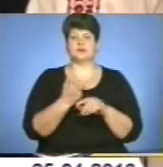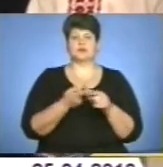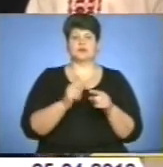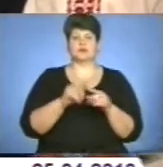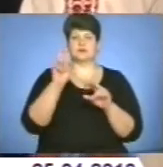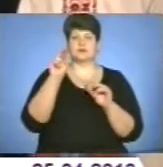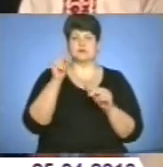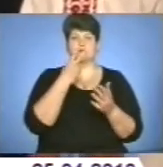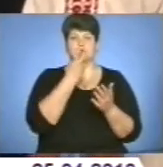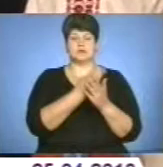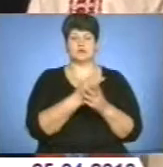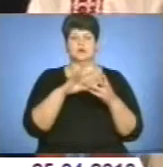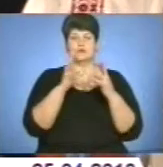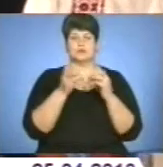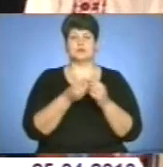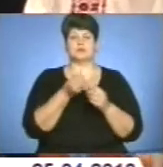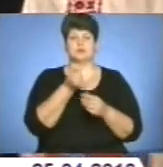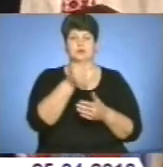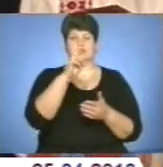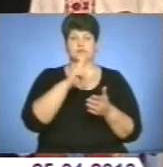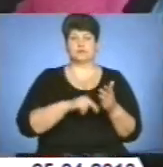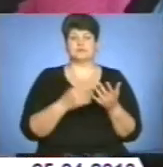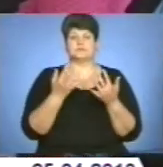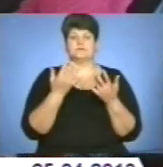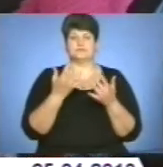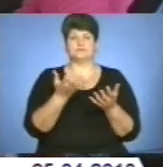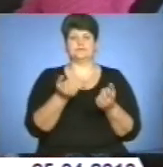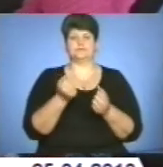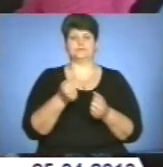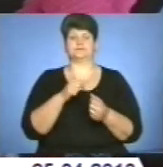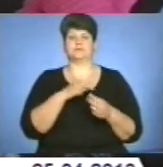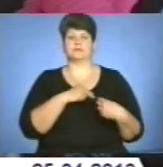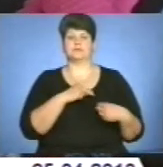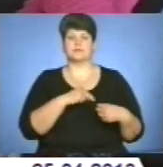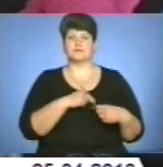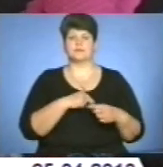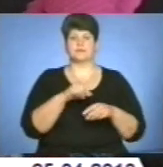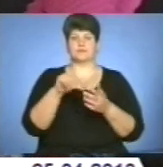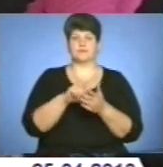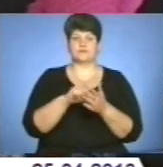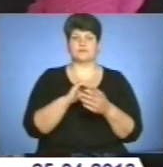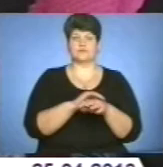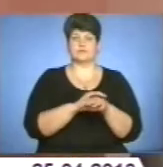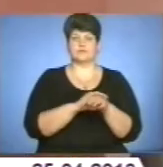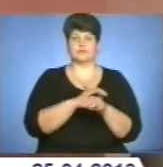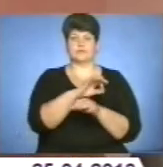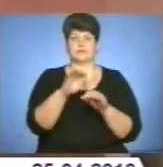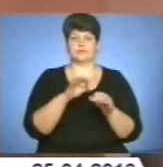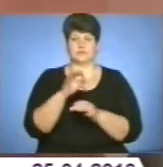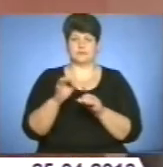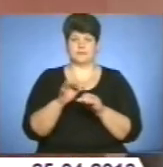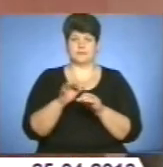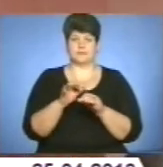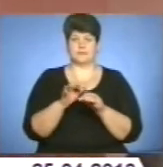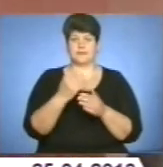відображають суму сплачених податків, кількість найманих працівників, участь у благодійних проєктах. Критерії були